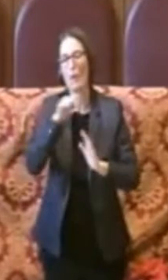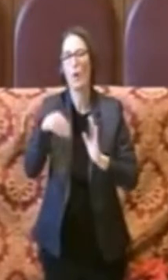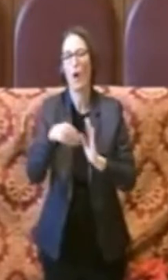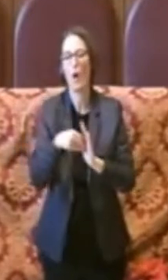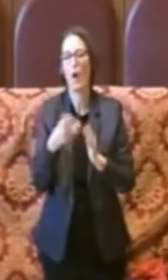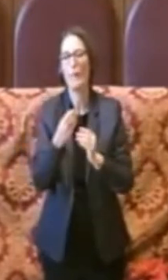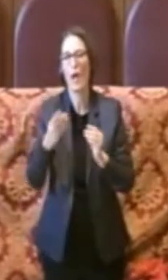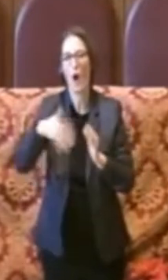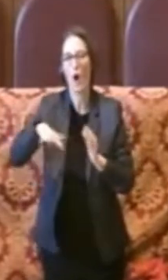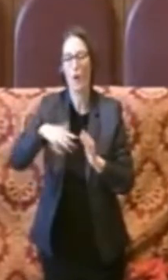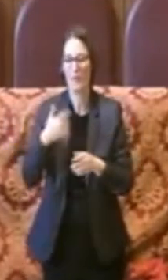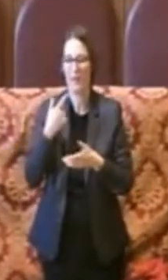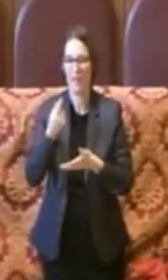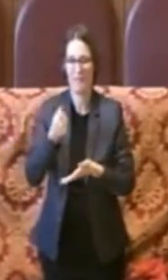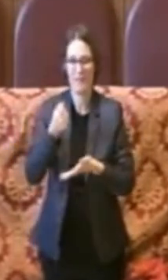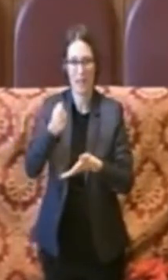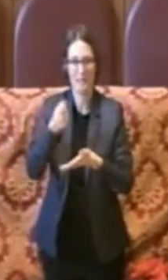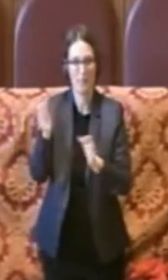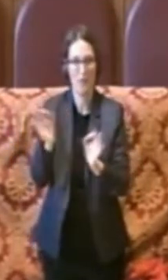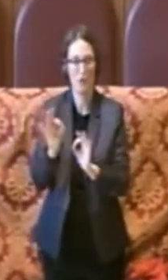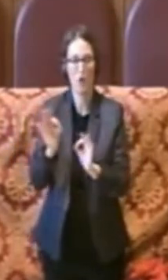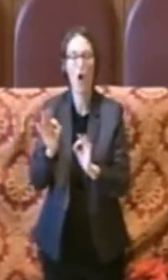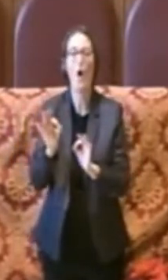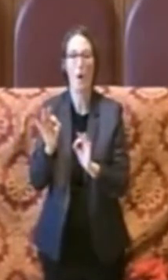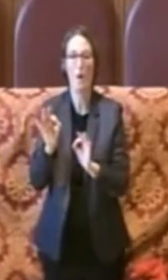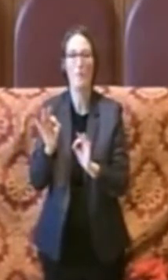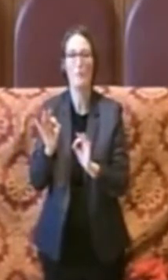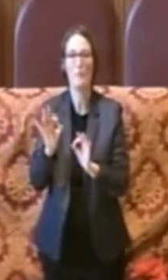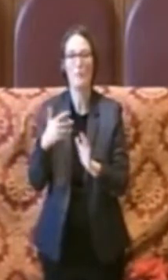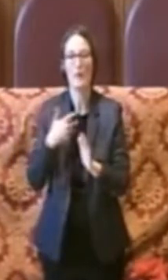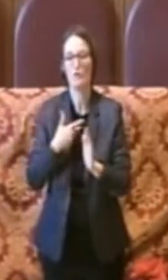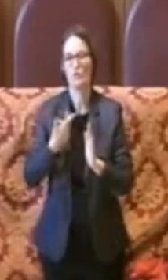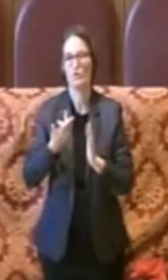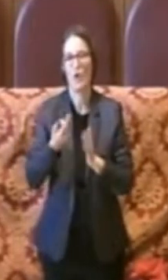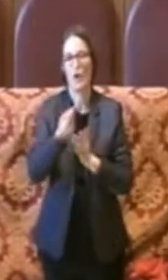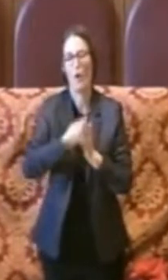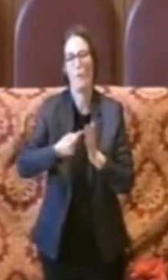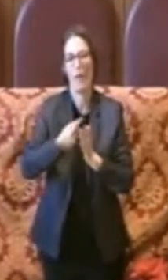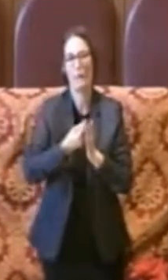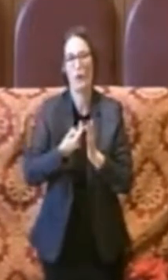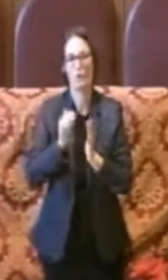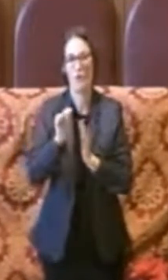rappresentano programmazione per l'ente. Grazie